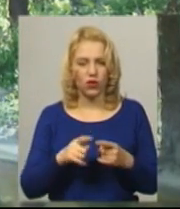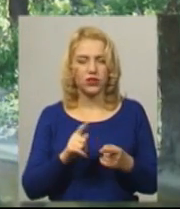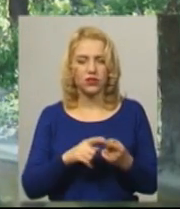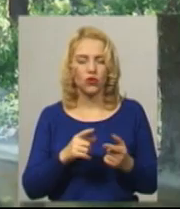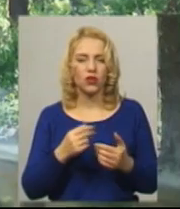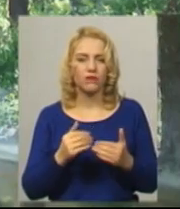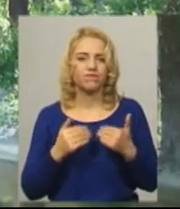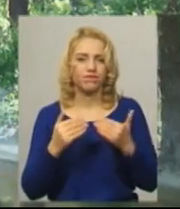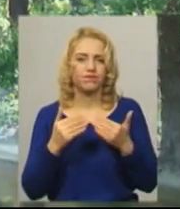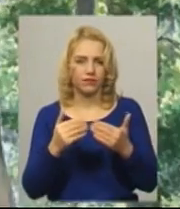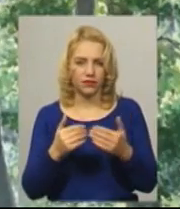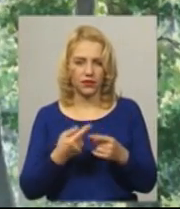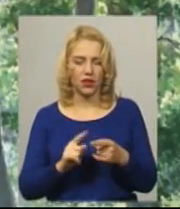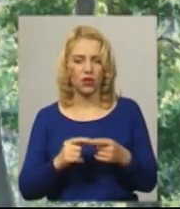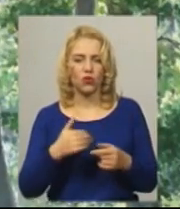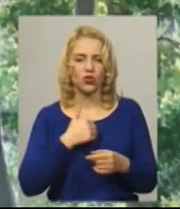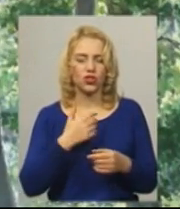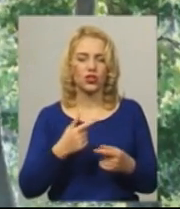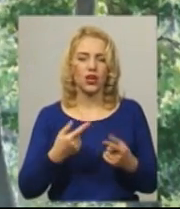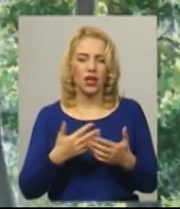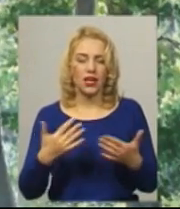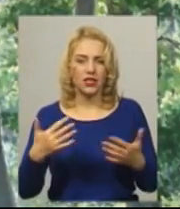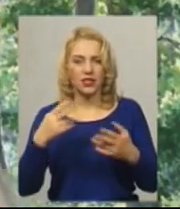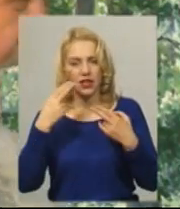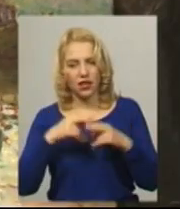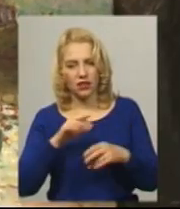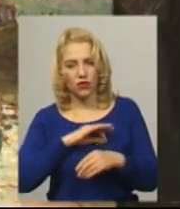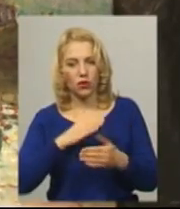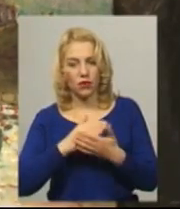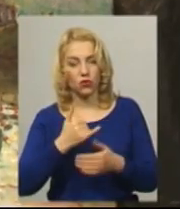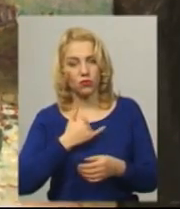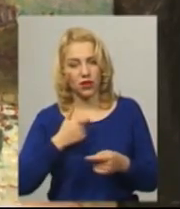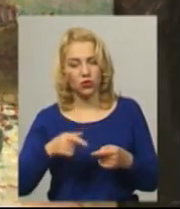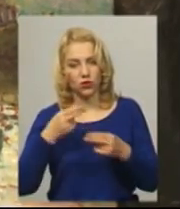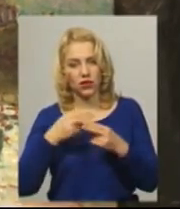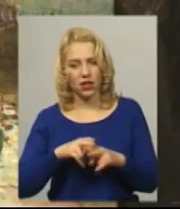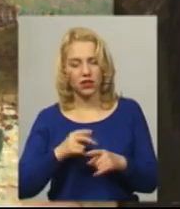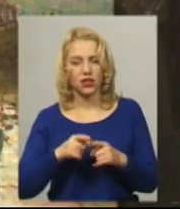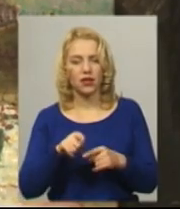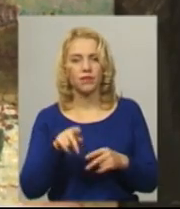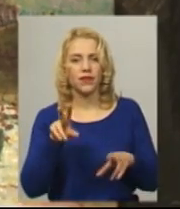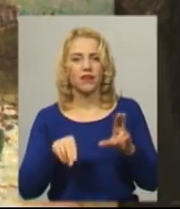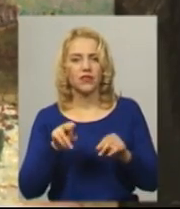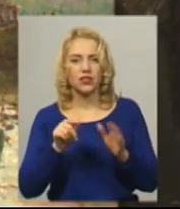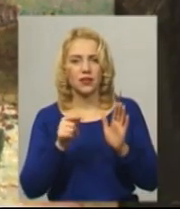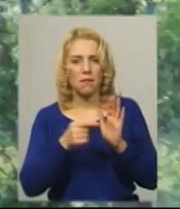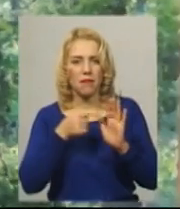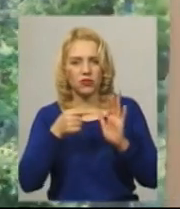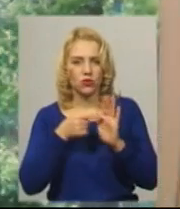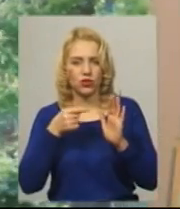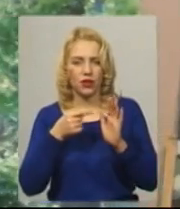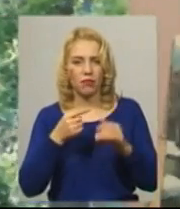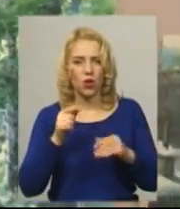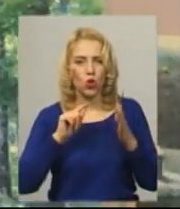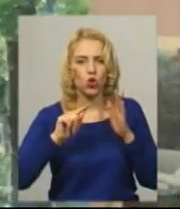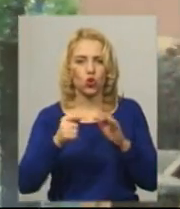досягнеш ти більшого, прагнеш до цього. Використовуються різні техніки. Ось тут у мене, наприклад, ось техніка, можна сказати, мазочками, точками. У мене